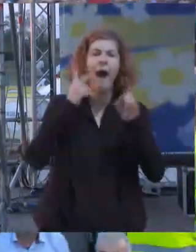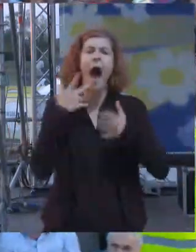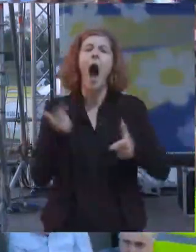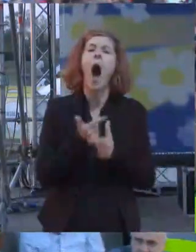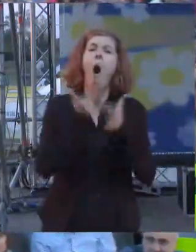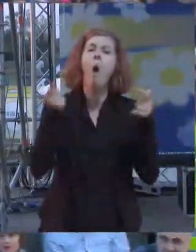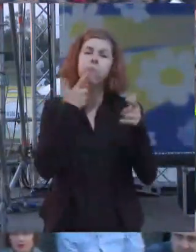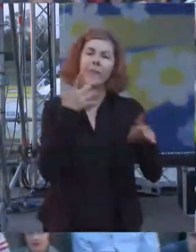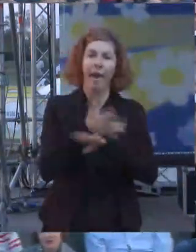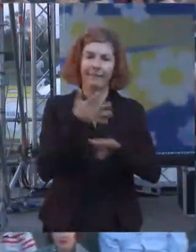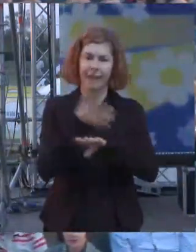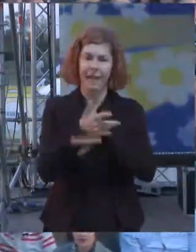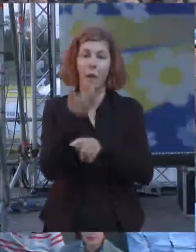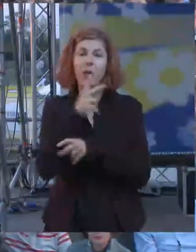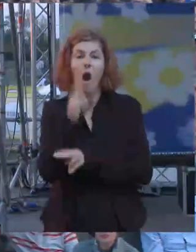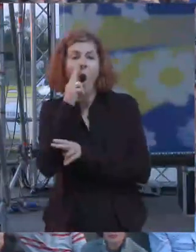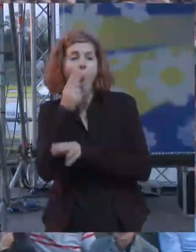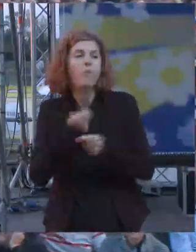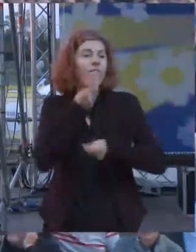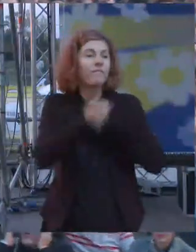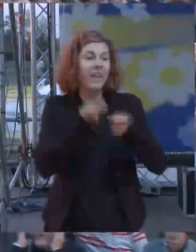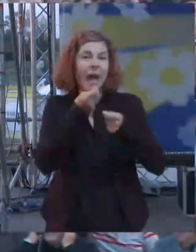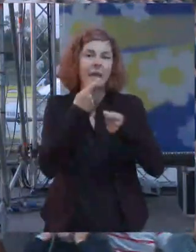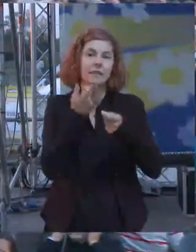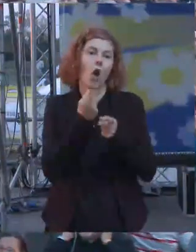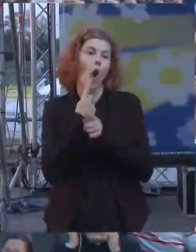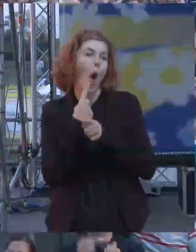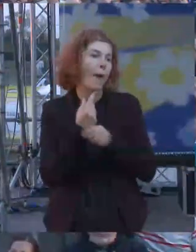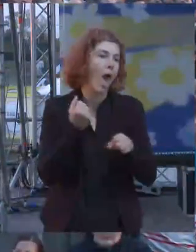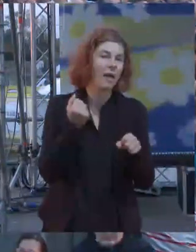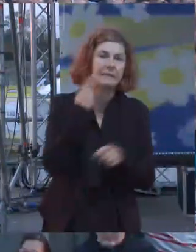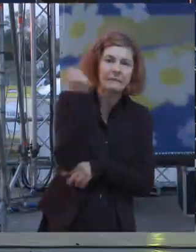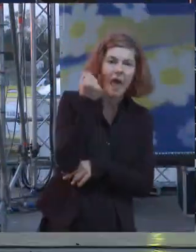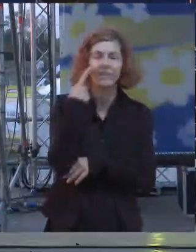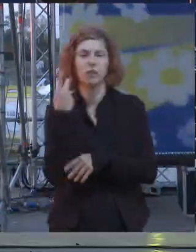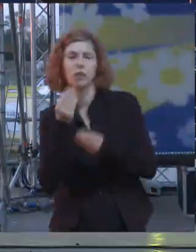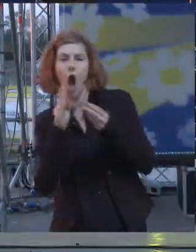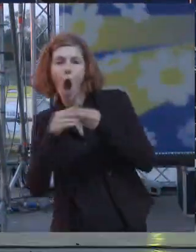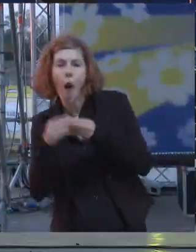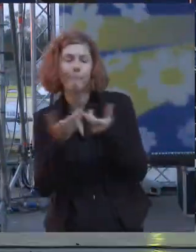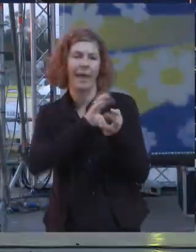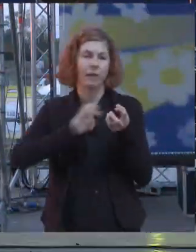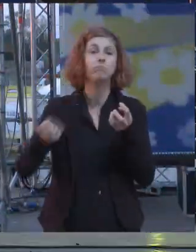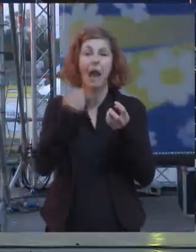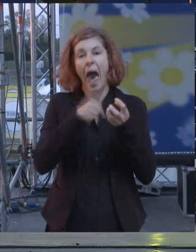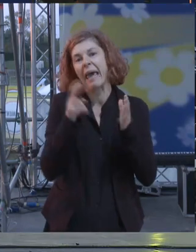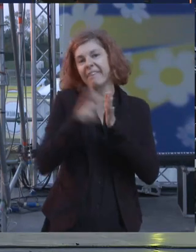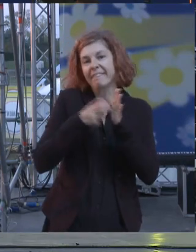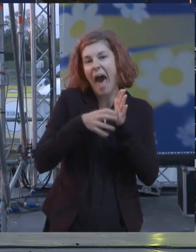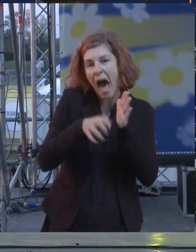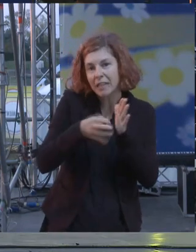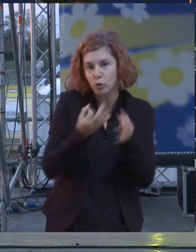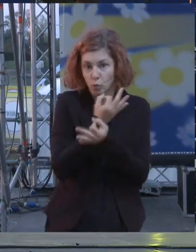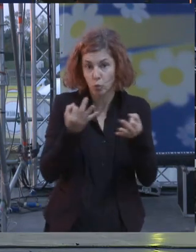perché un comune finanzia le proprie opere i propri servizi incassando anche dalle tasse è un sistema innovativo che abbiamo messo a punto nella